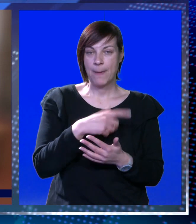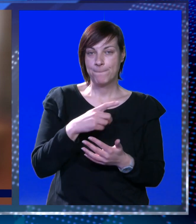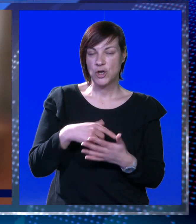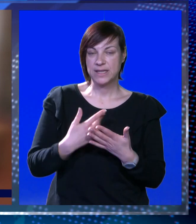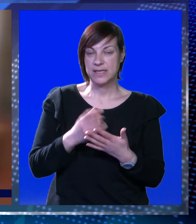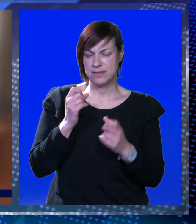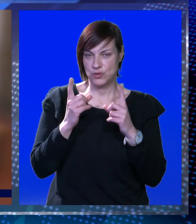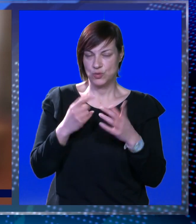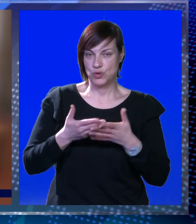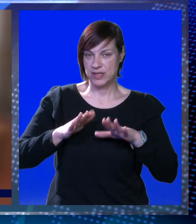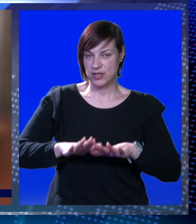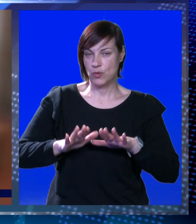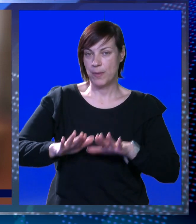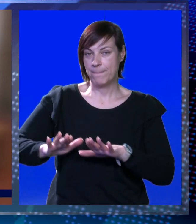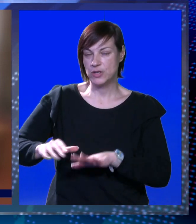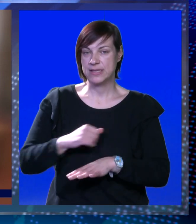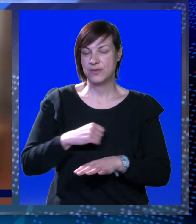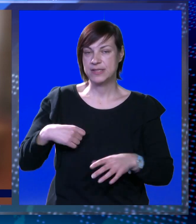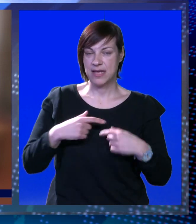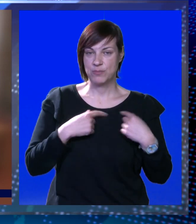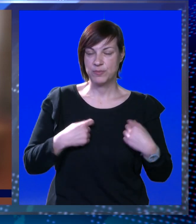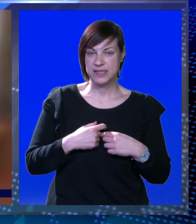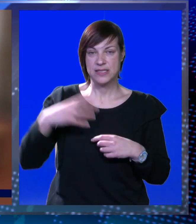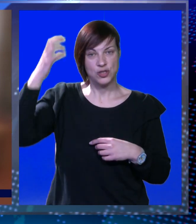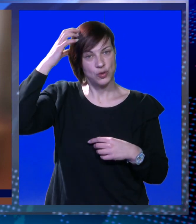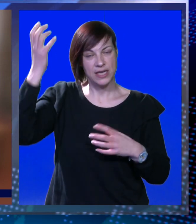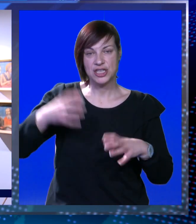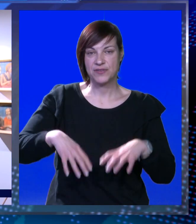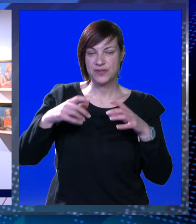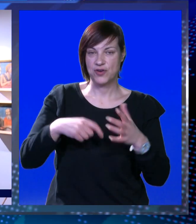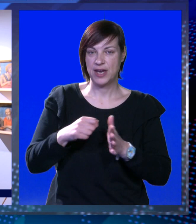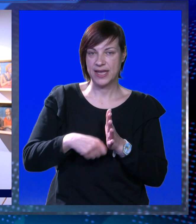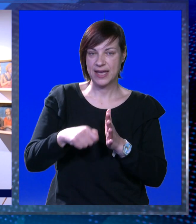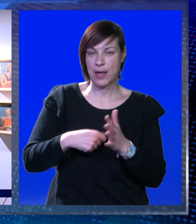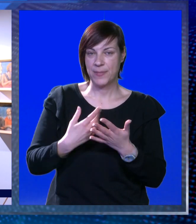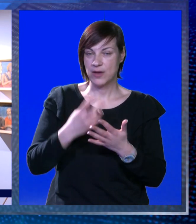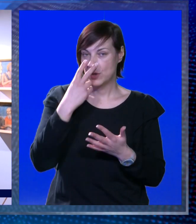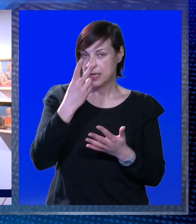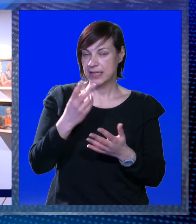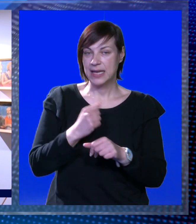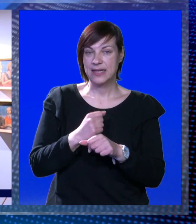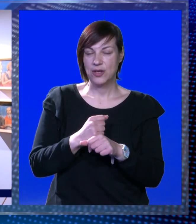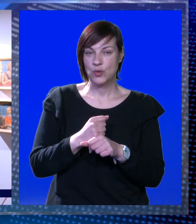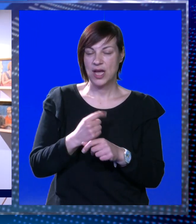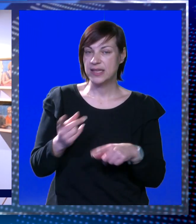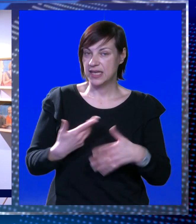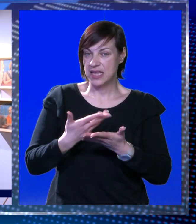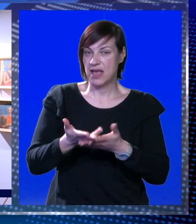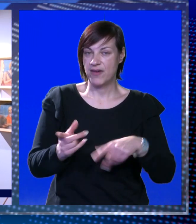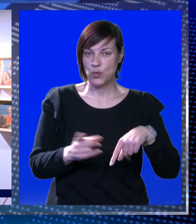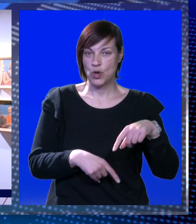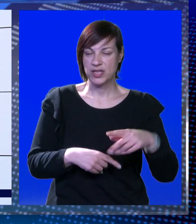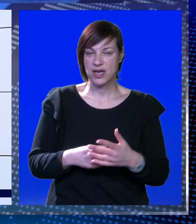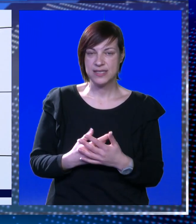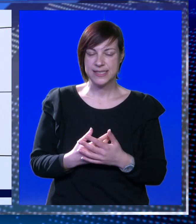Pojedincima su sporne i drvene klupe postavljene u samom srcu Knežovog dvora, kao i kamere kojima navodno nadgledaju radnike i dijele otkaze.